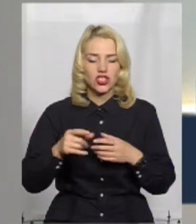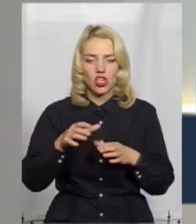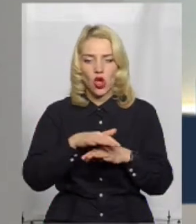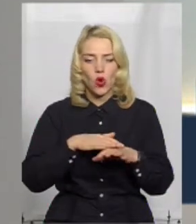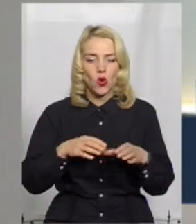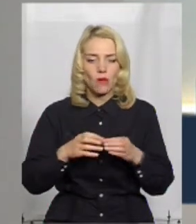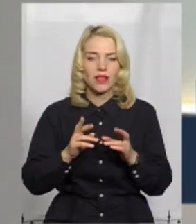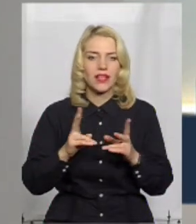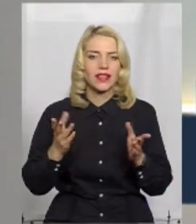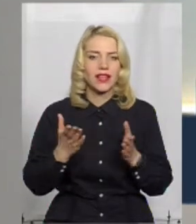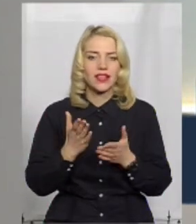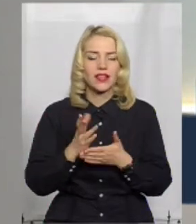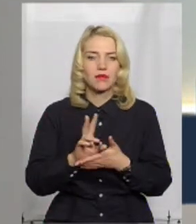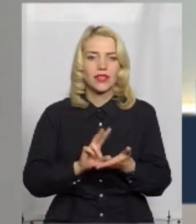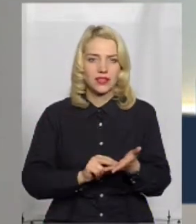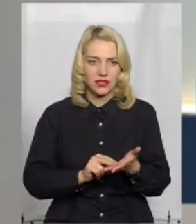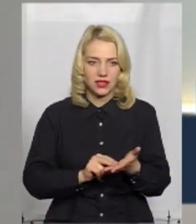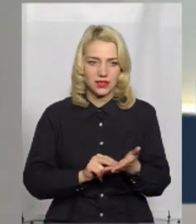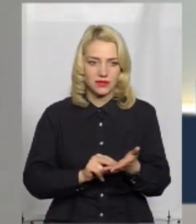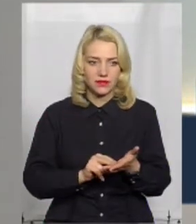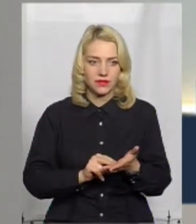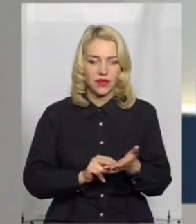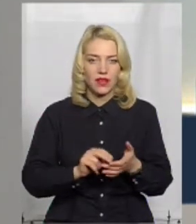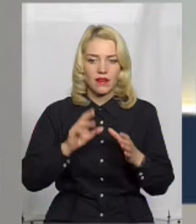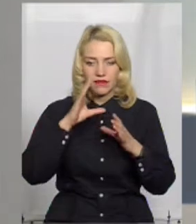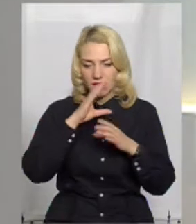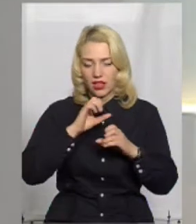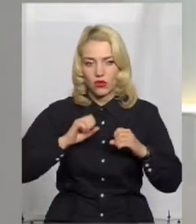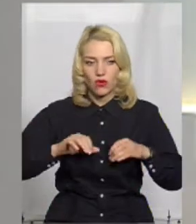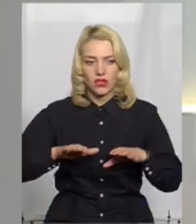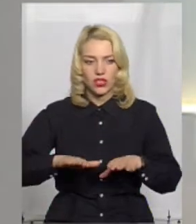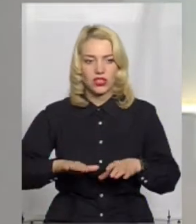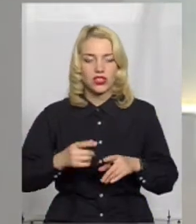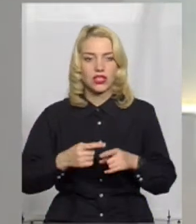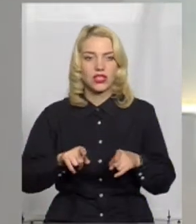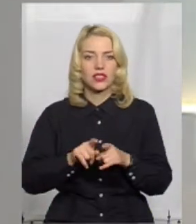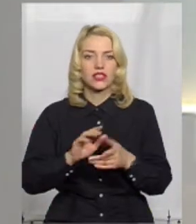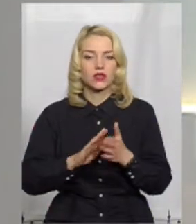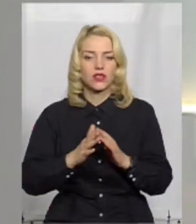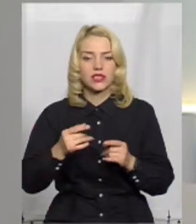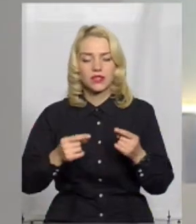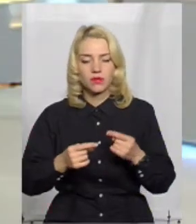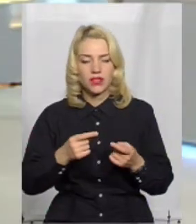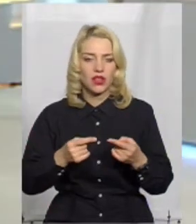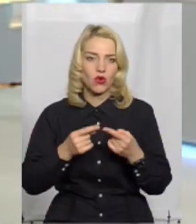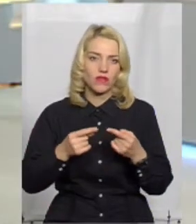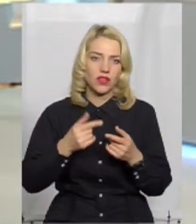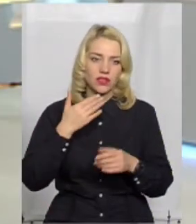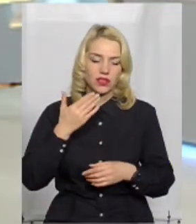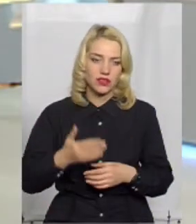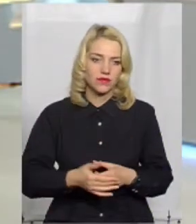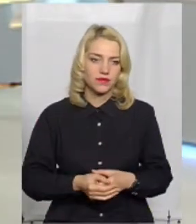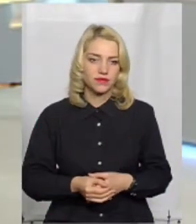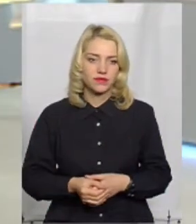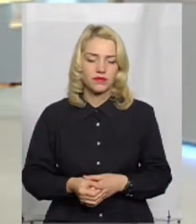приклади вдалого вирішення ситуацій, спірних, конфліктних, можете навести?